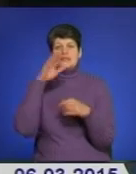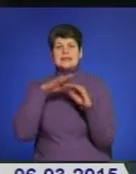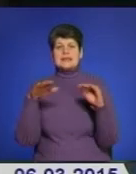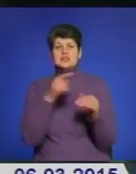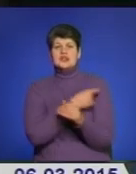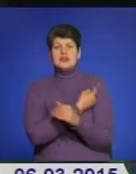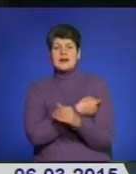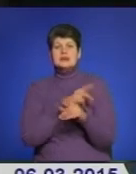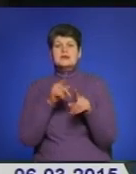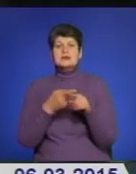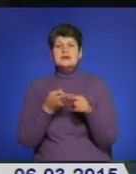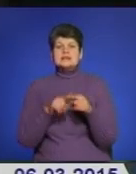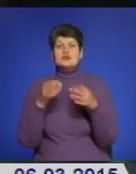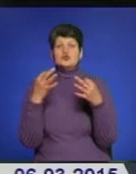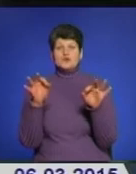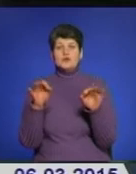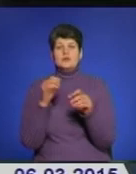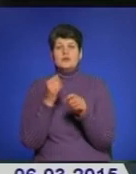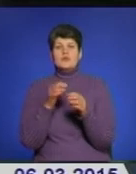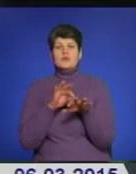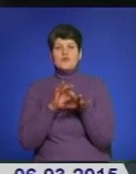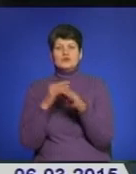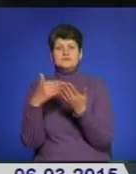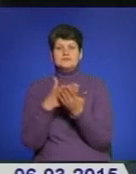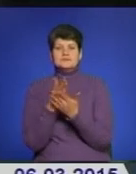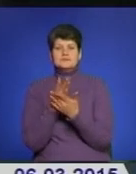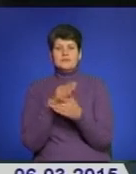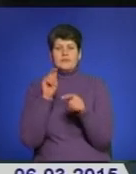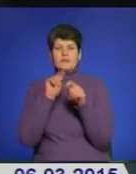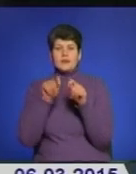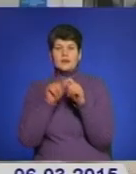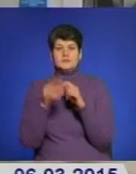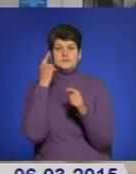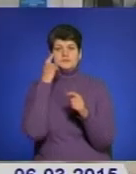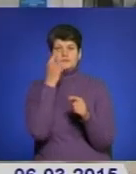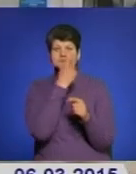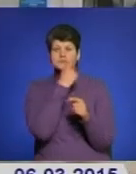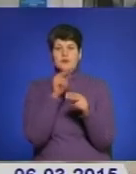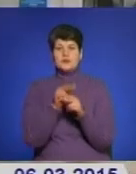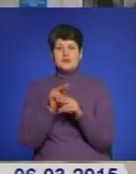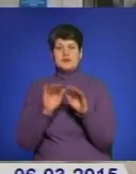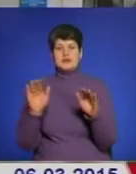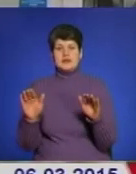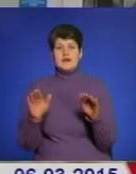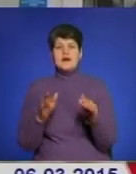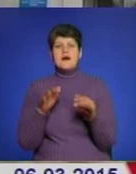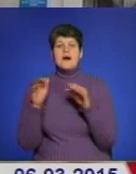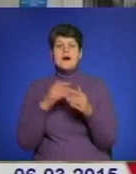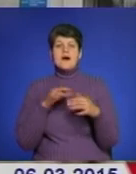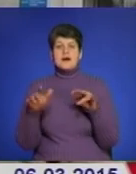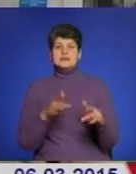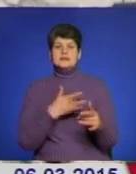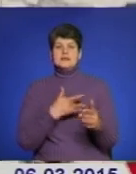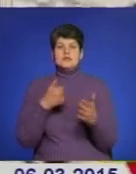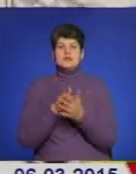дозволить робити якісну діагностику та лікувати вади зору дітей нашого краю. Акція «Серце до серця» відбувається під